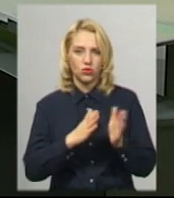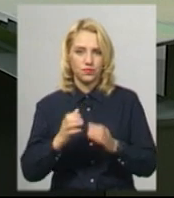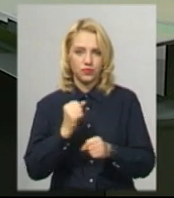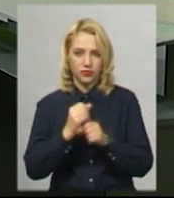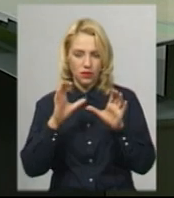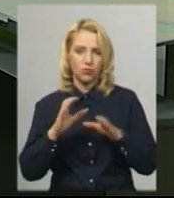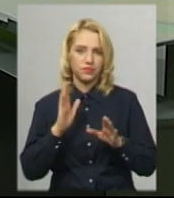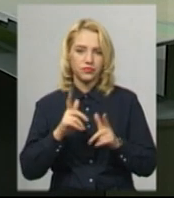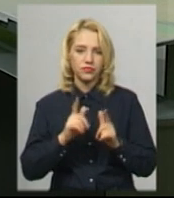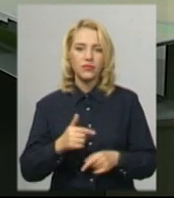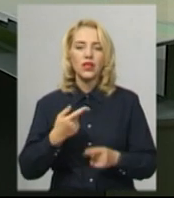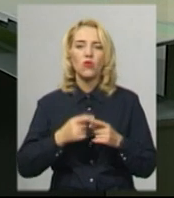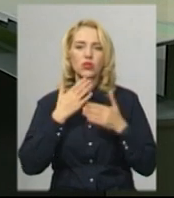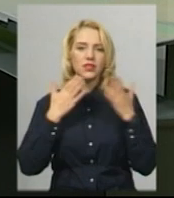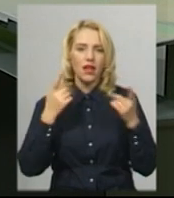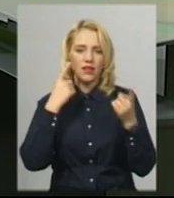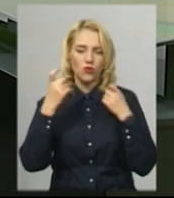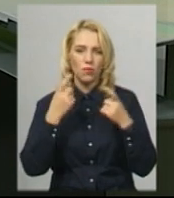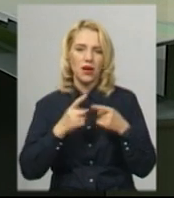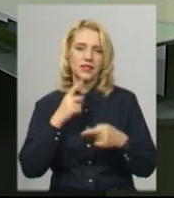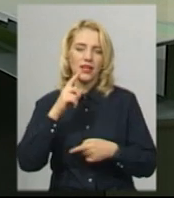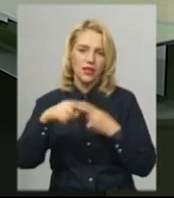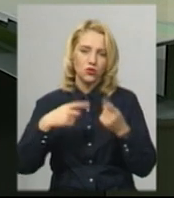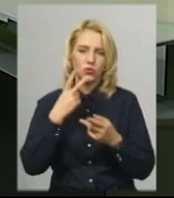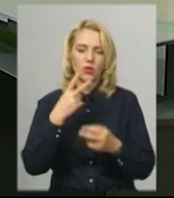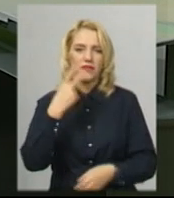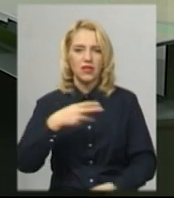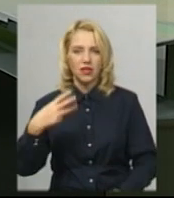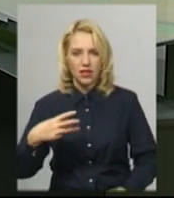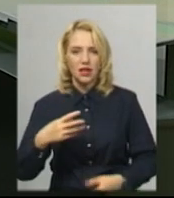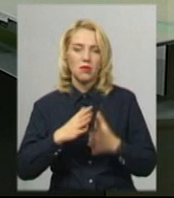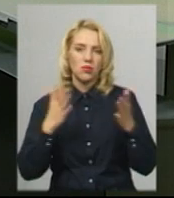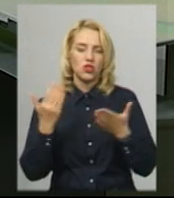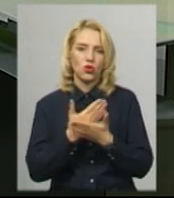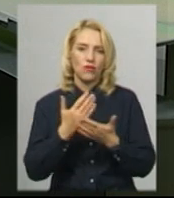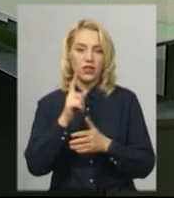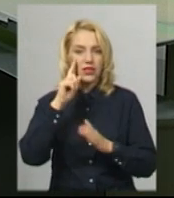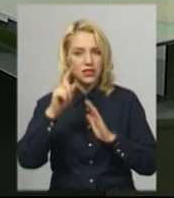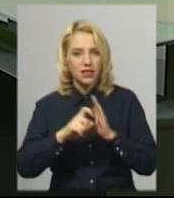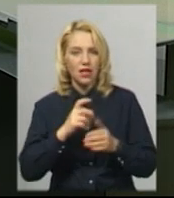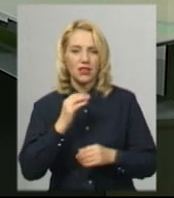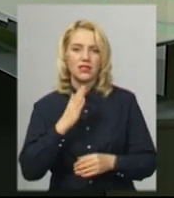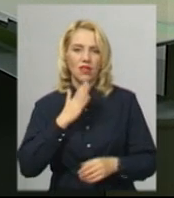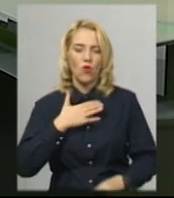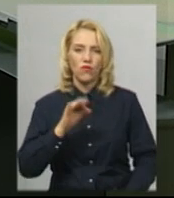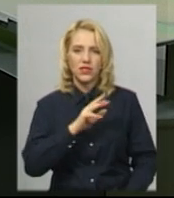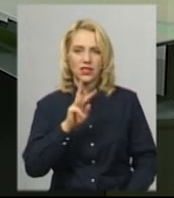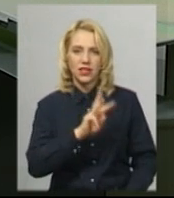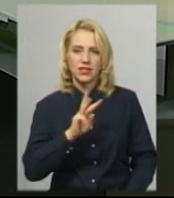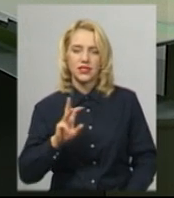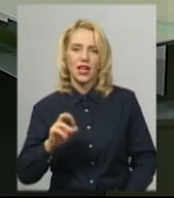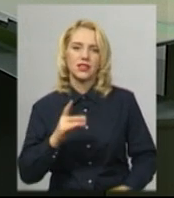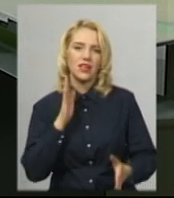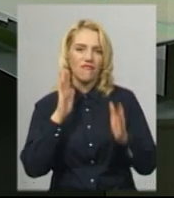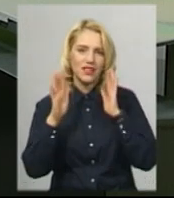Це була остання інформація цього випуску. Наступний дивіться о 20.30. Більше новин ви можете знайти на нашому офіційному сайті та на